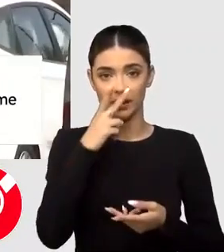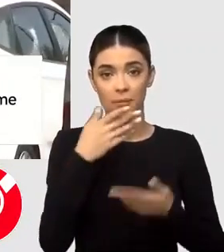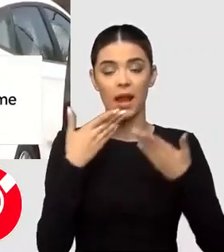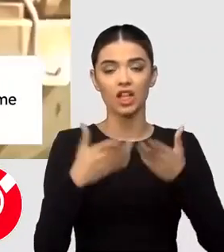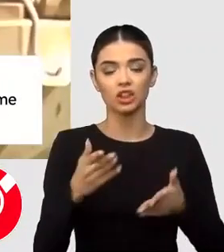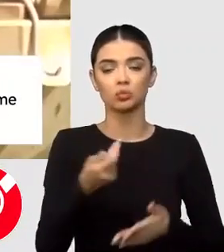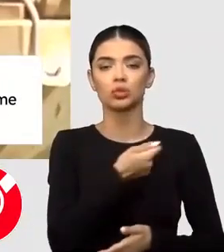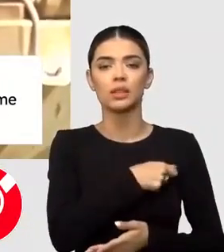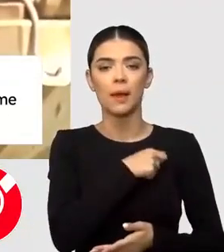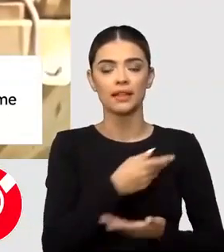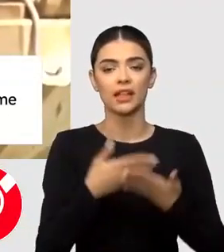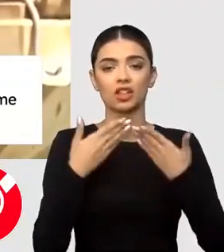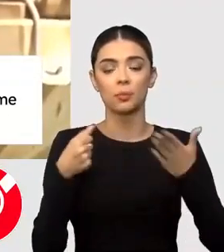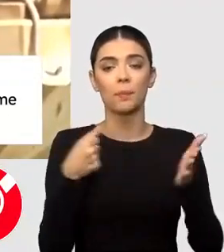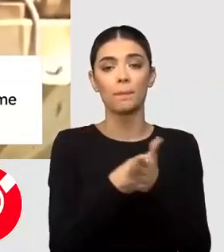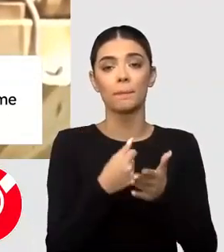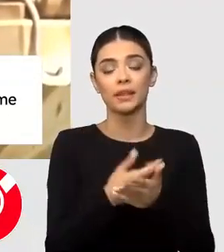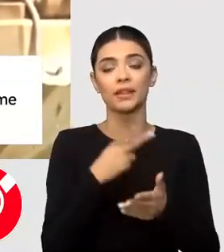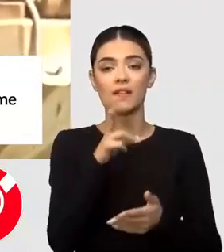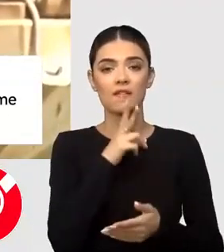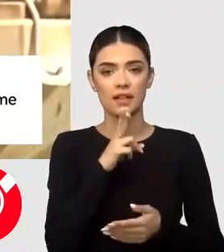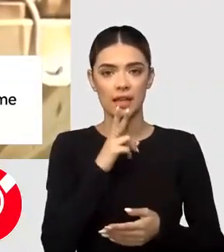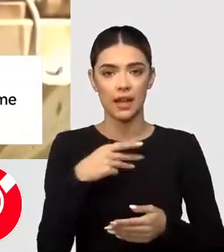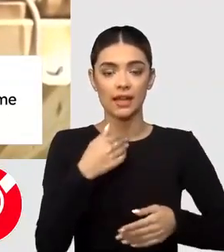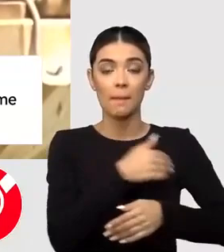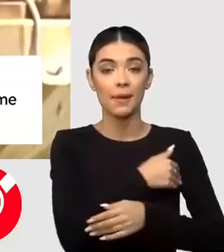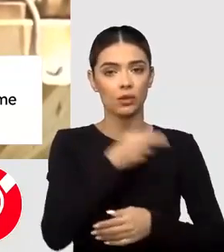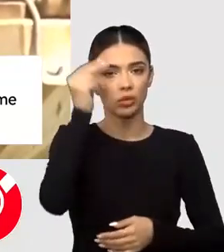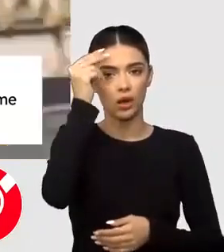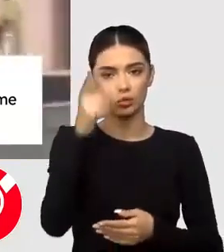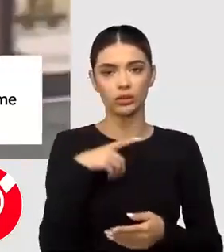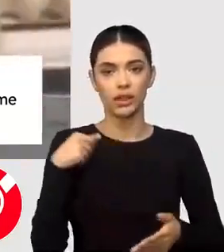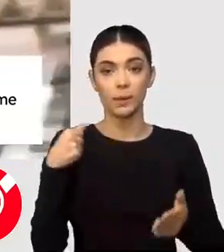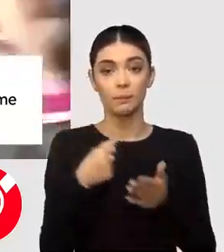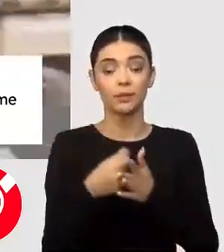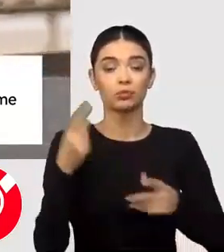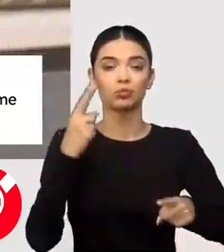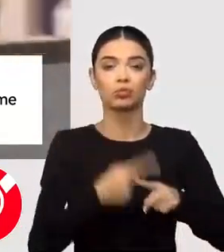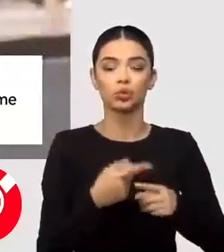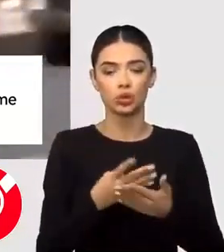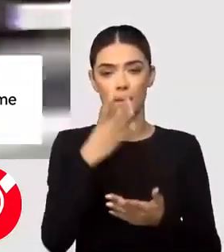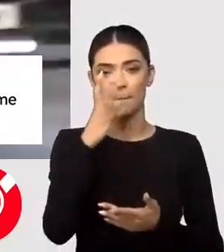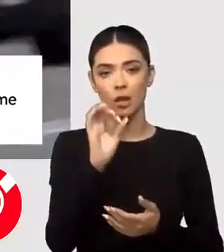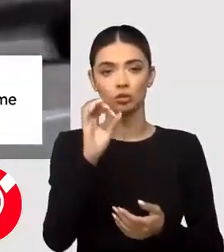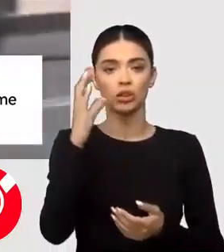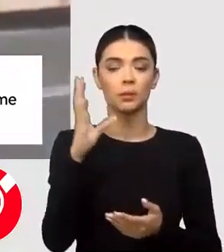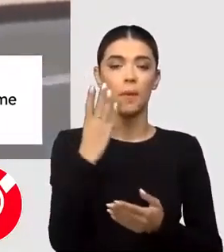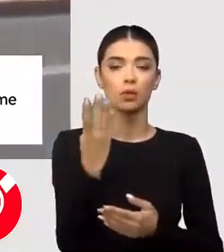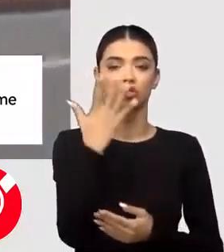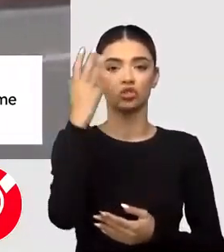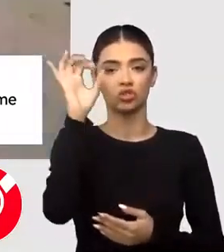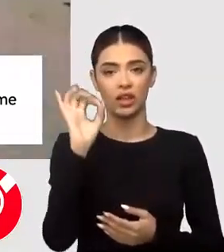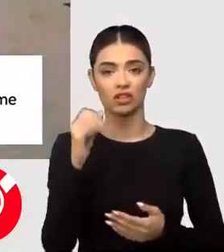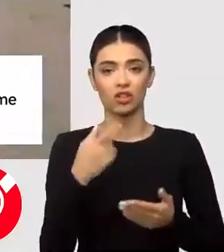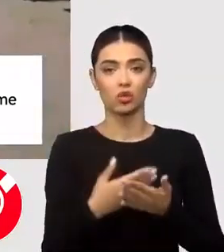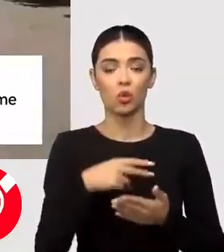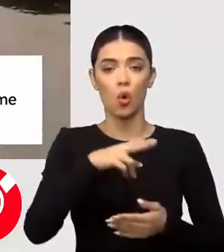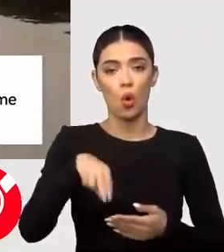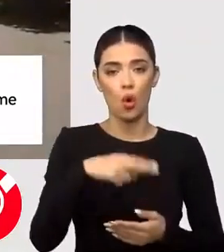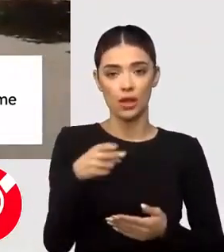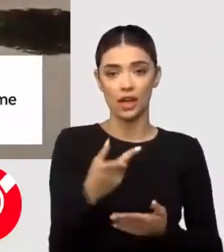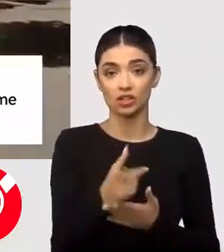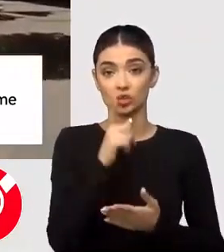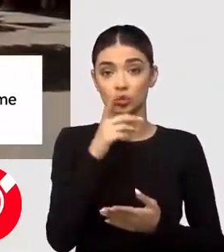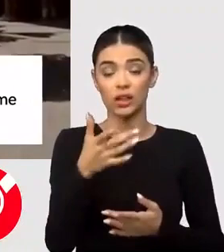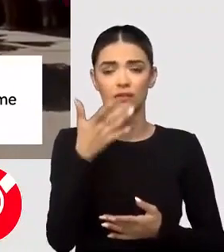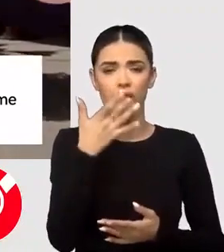a început deja în Spania, va ține până vineri. Temperaturile anunțate vor atinge din nou pragul de 45 de grade, în special în orașe extrem de